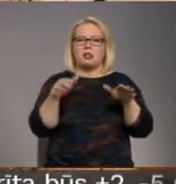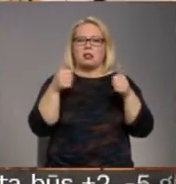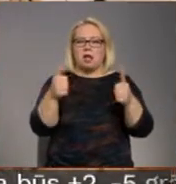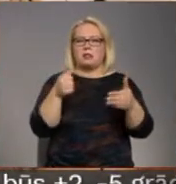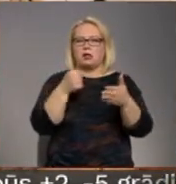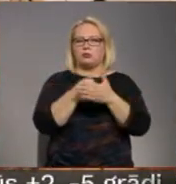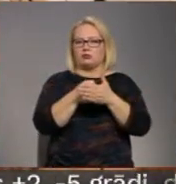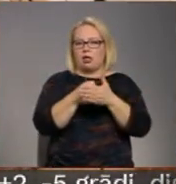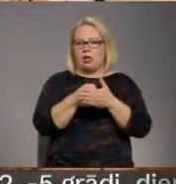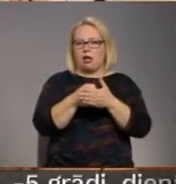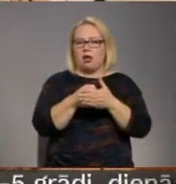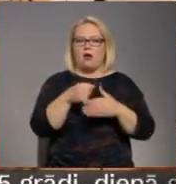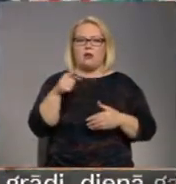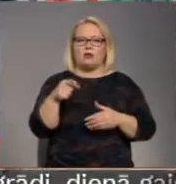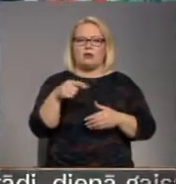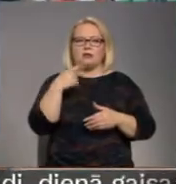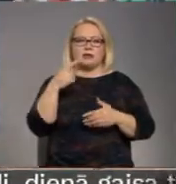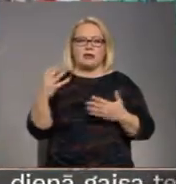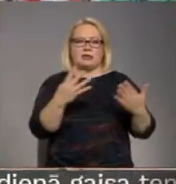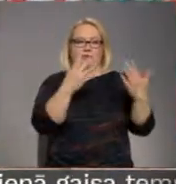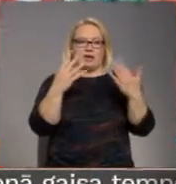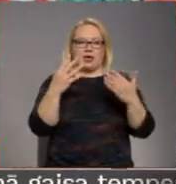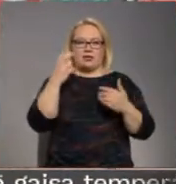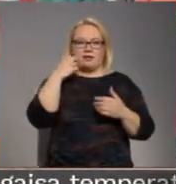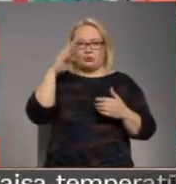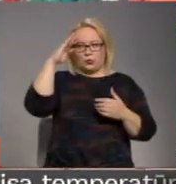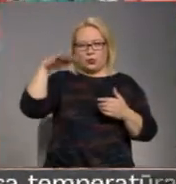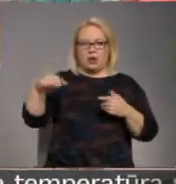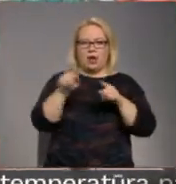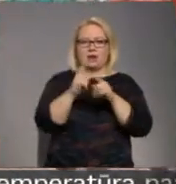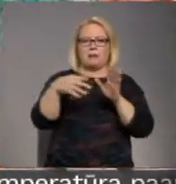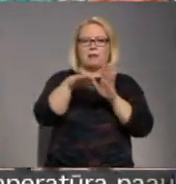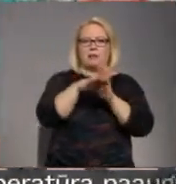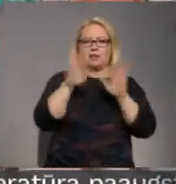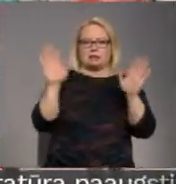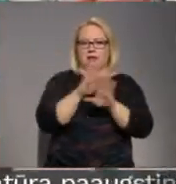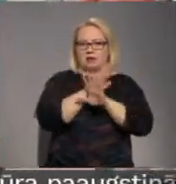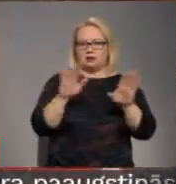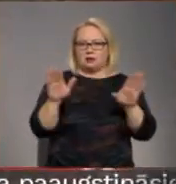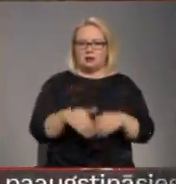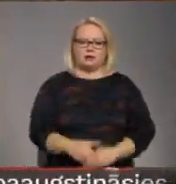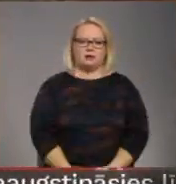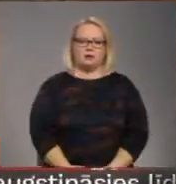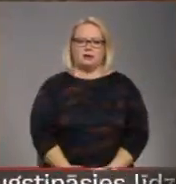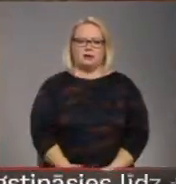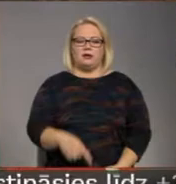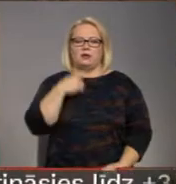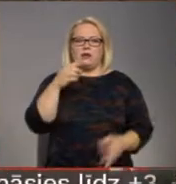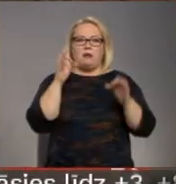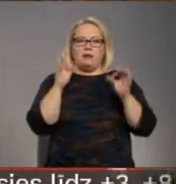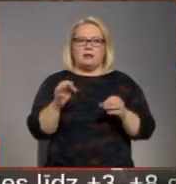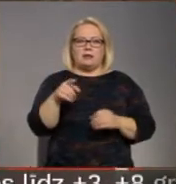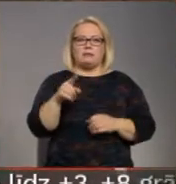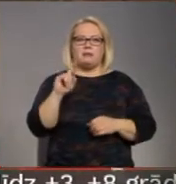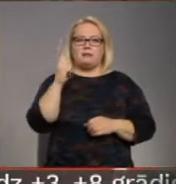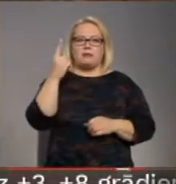stāst Karīna Cīgali, kuras deviņus gadus vecais dēls piedalījies ierakstā. Viņš patiesībā bija mans pirmais